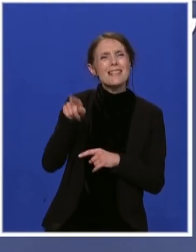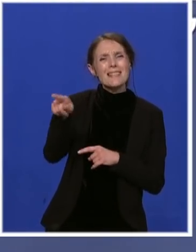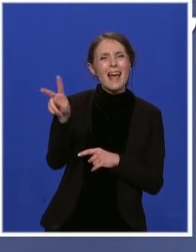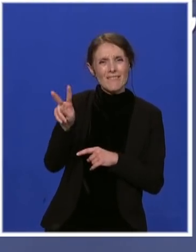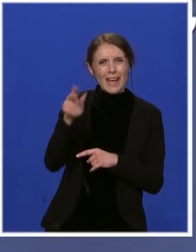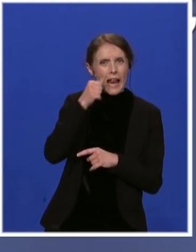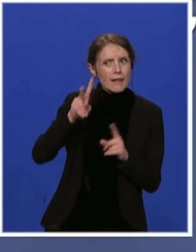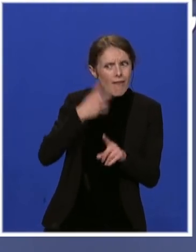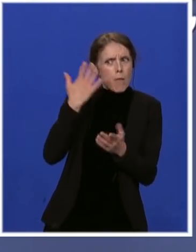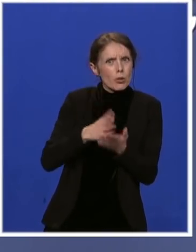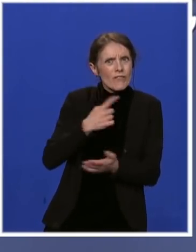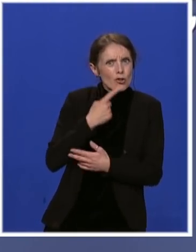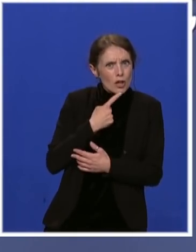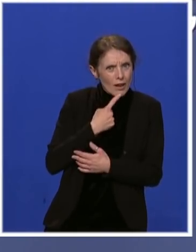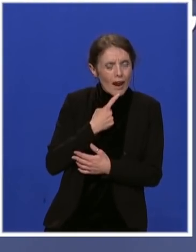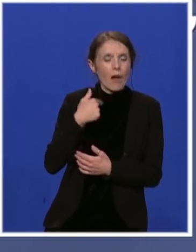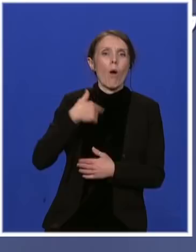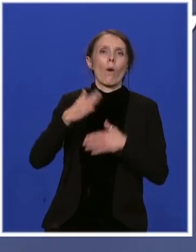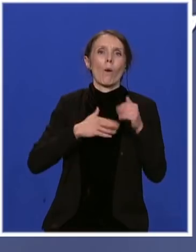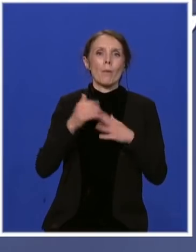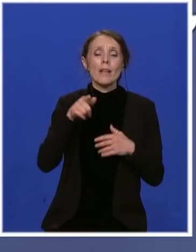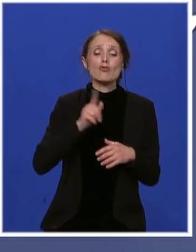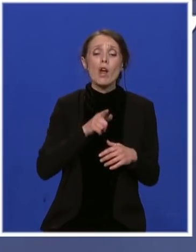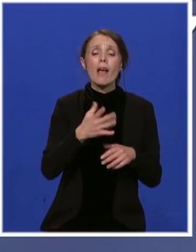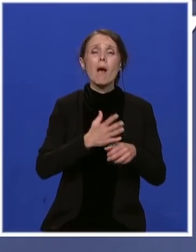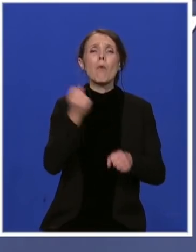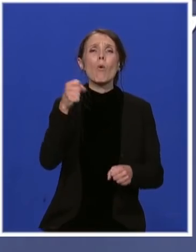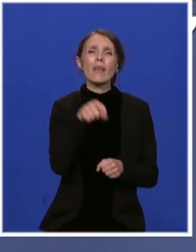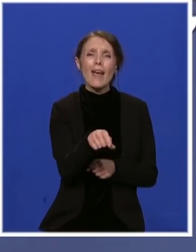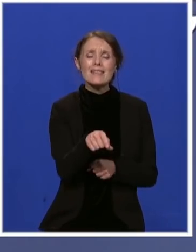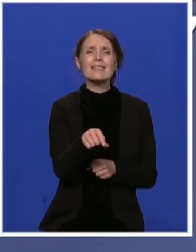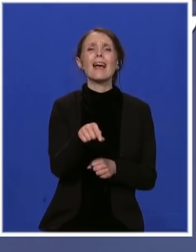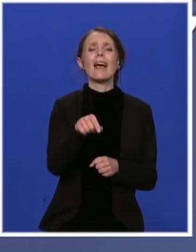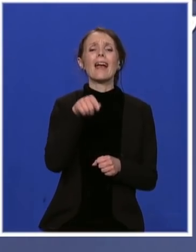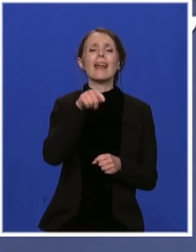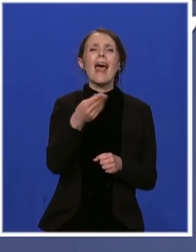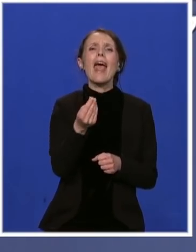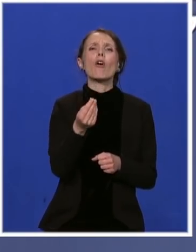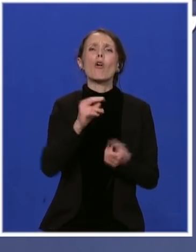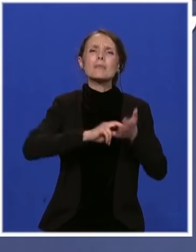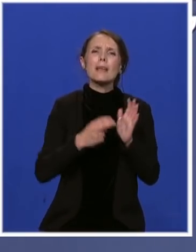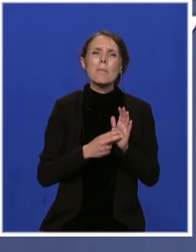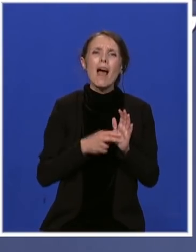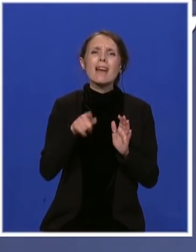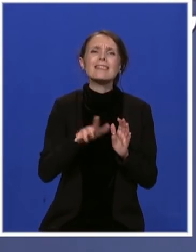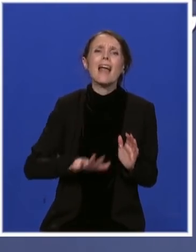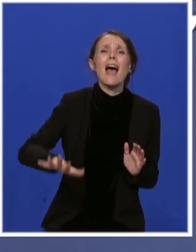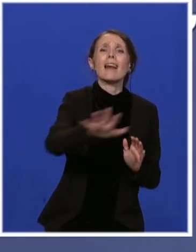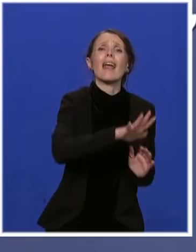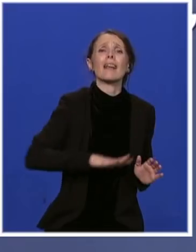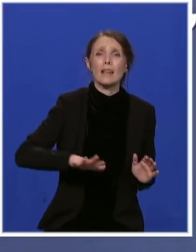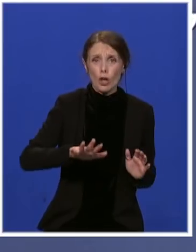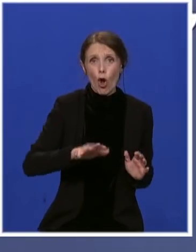je da čekamo taj jesenji investicioni razvojni plan ekonomski plan za ceo region to je nešto što